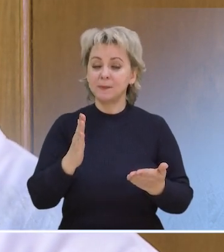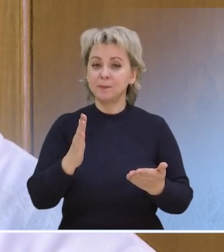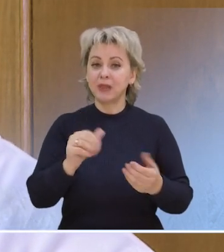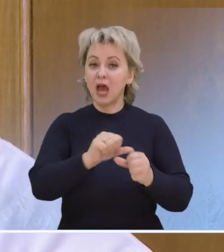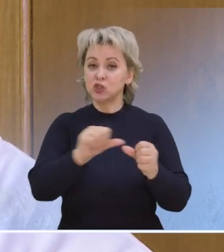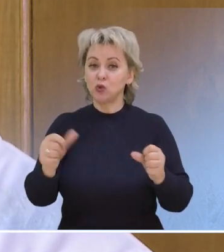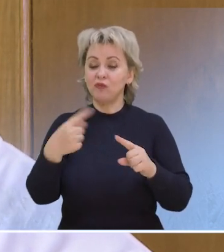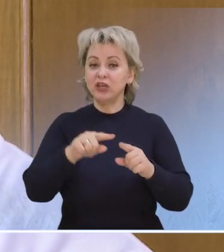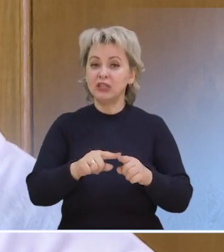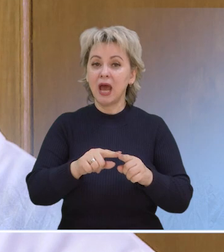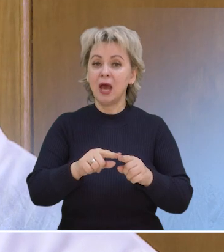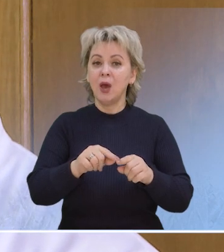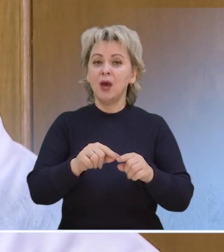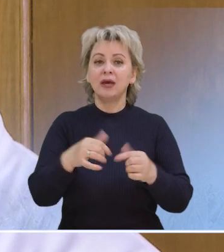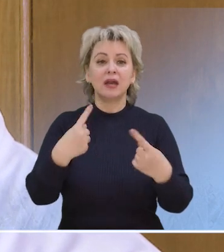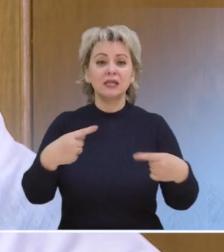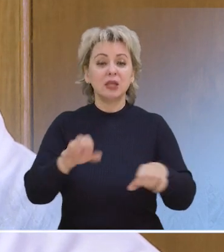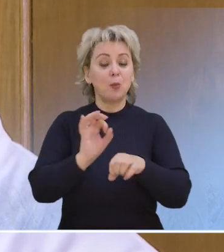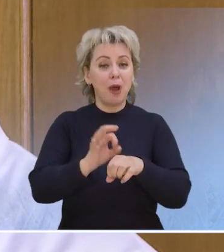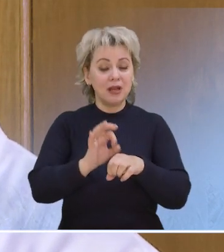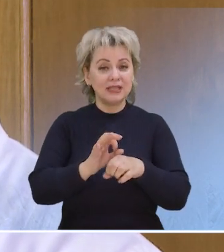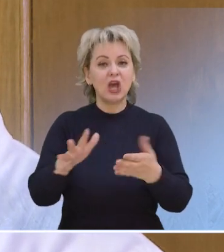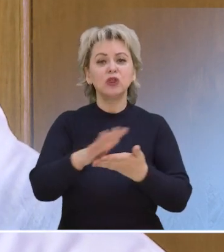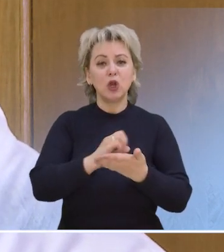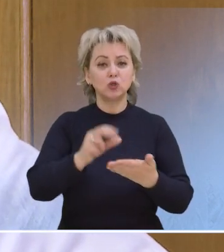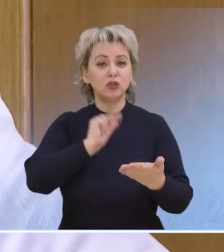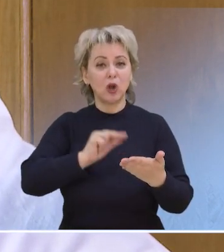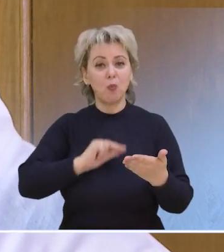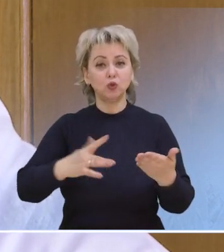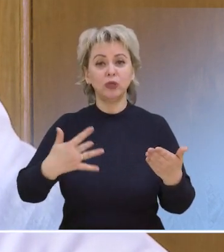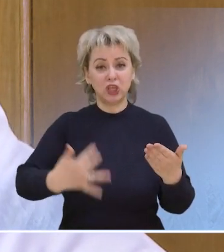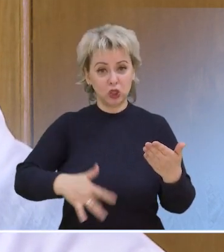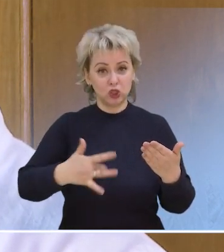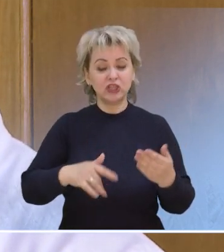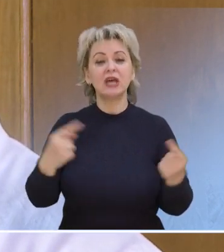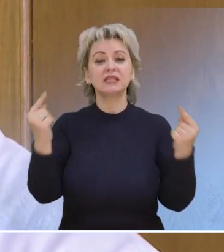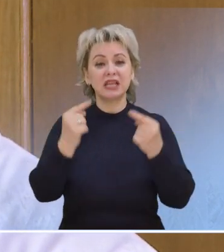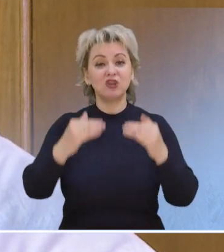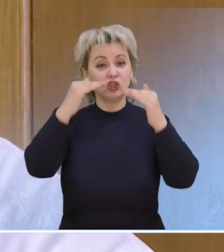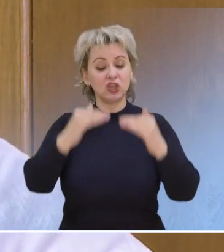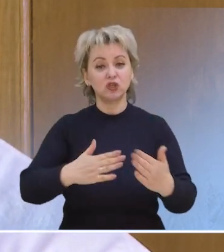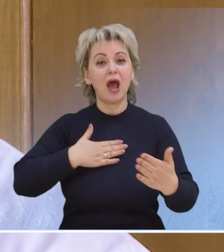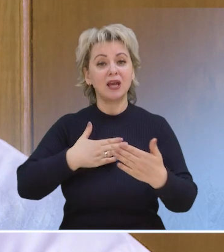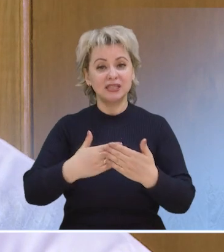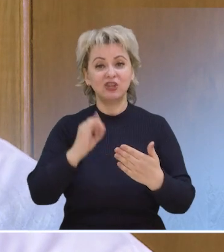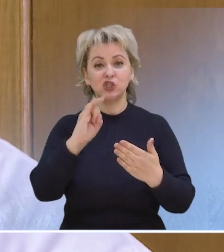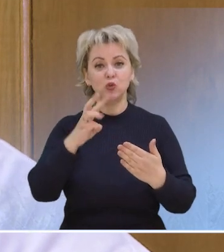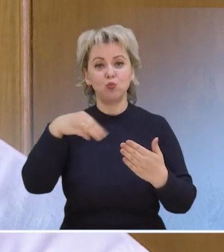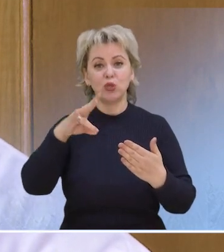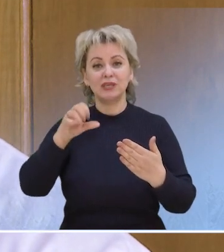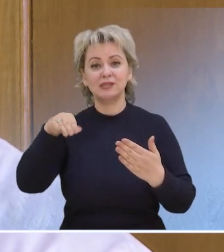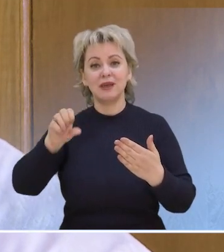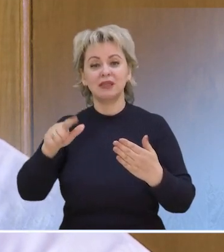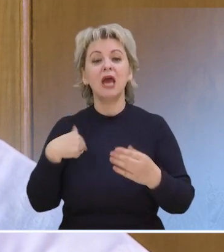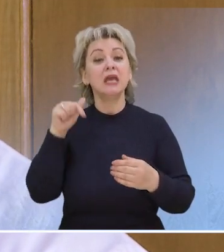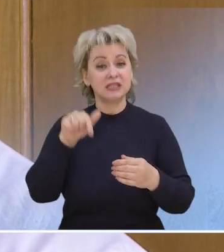основой для роста патогенных микроорганизмов, нарушают работу кишечника и, соответственно, снижают активность иммунитета.